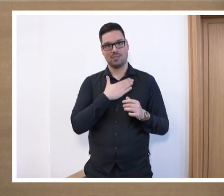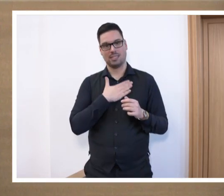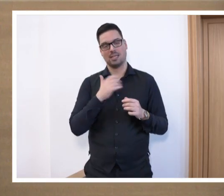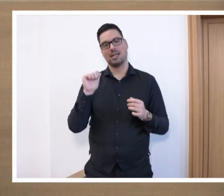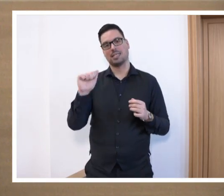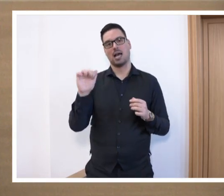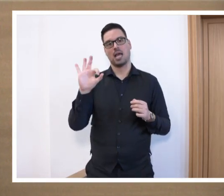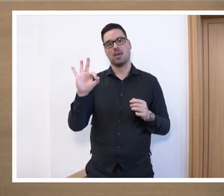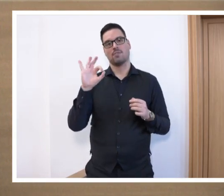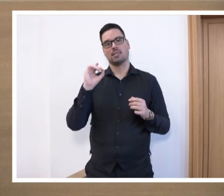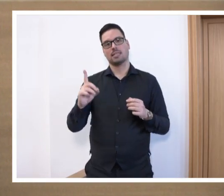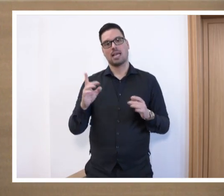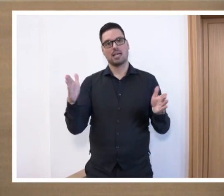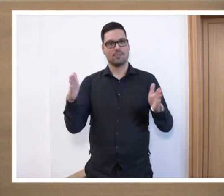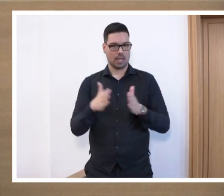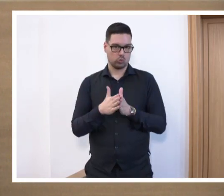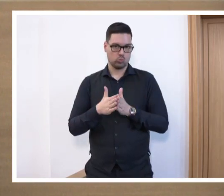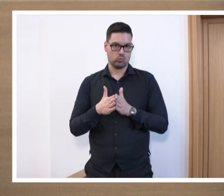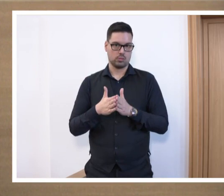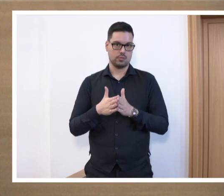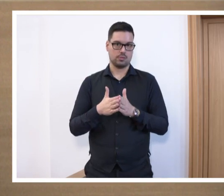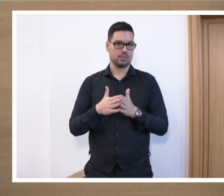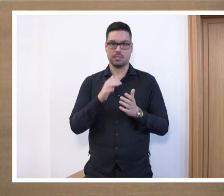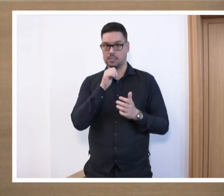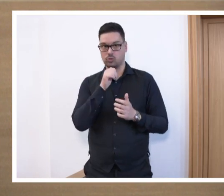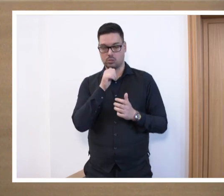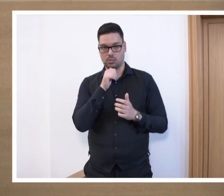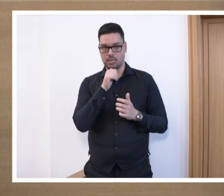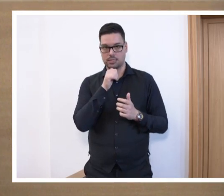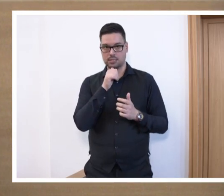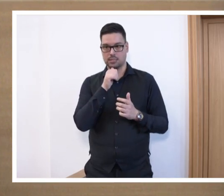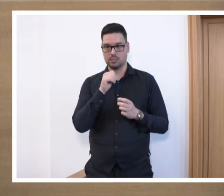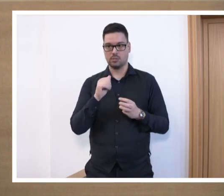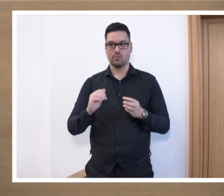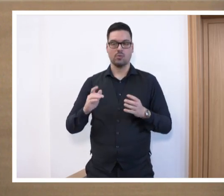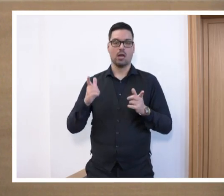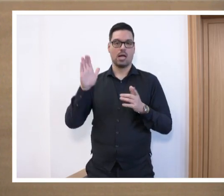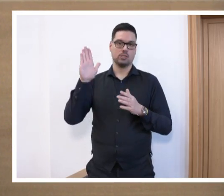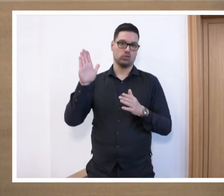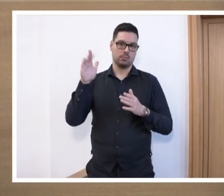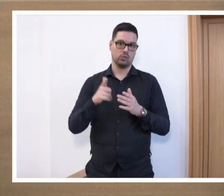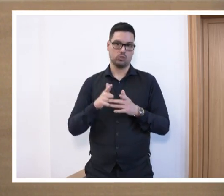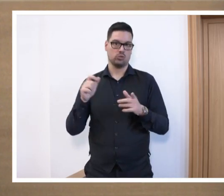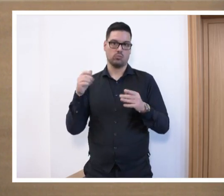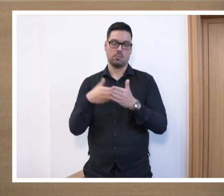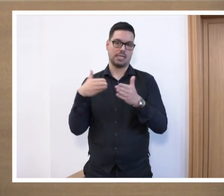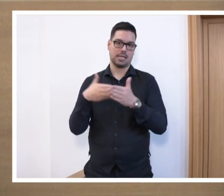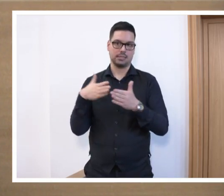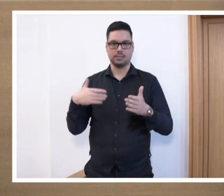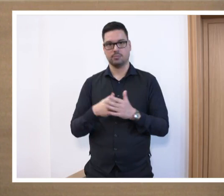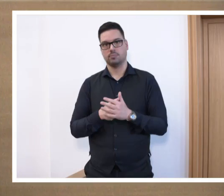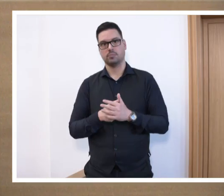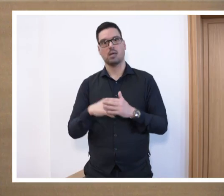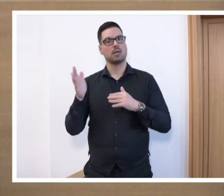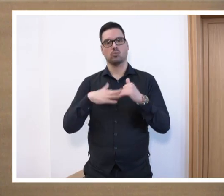AfD-Fraktion nicht neinstimmen werden, um einen einstimmigen Beschluss hier nicht zu behindern, aber wir